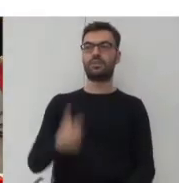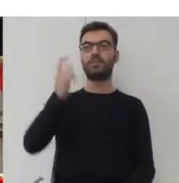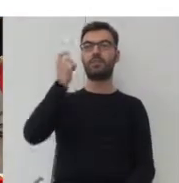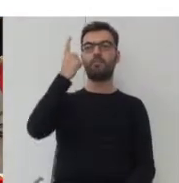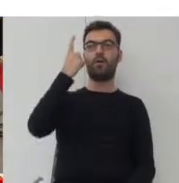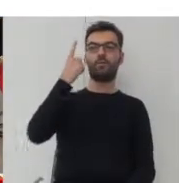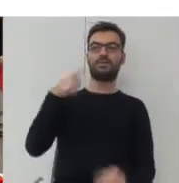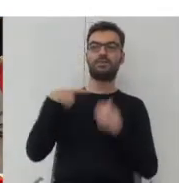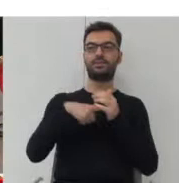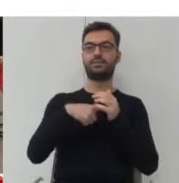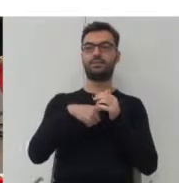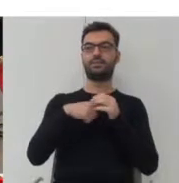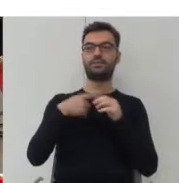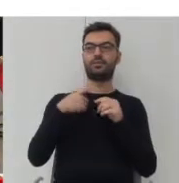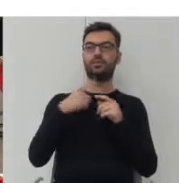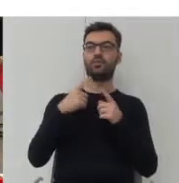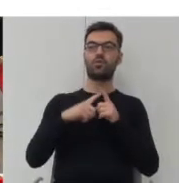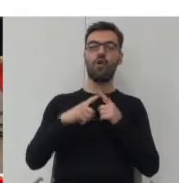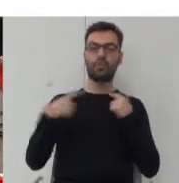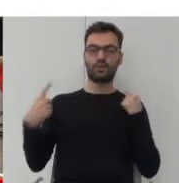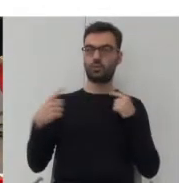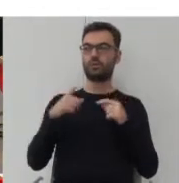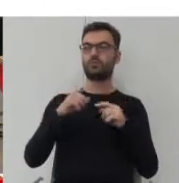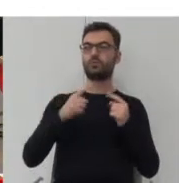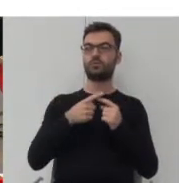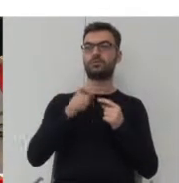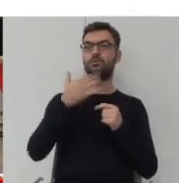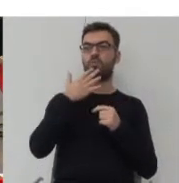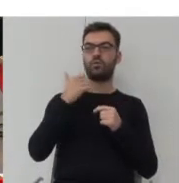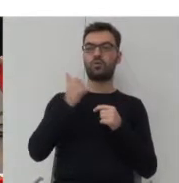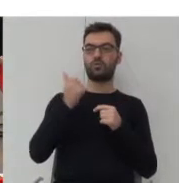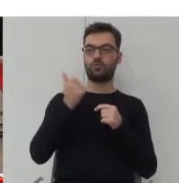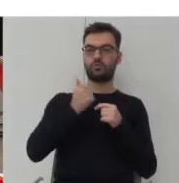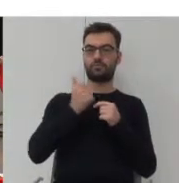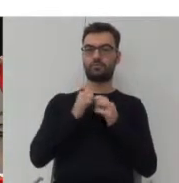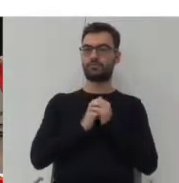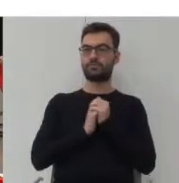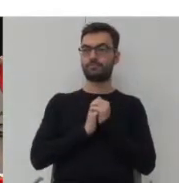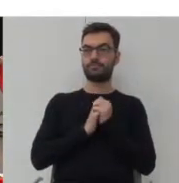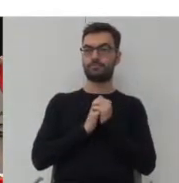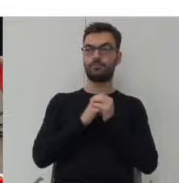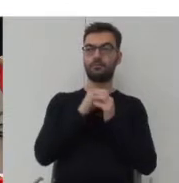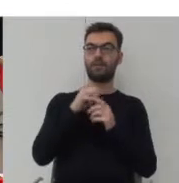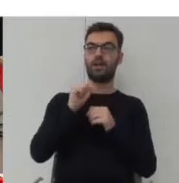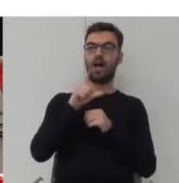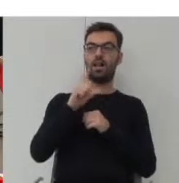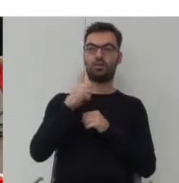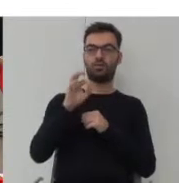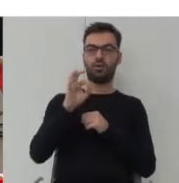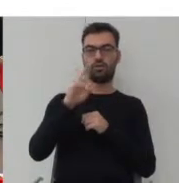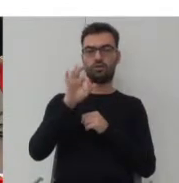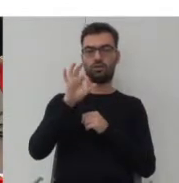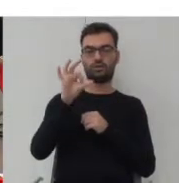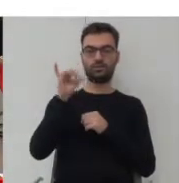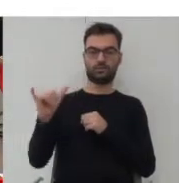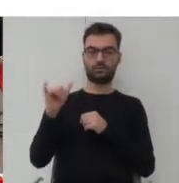kontekstualizmu tak naprawdę, czyli to o czym mówił Aldo Rossi, że tak właściwie to